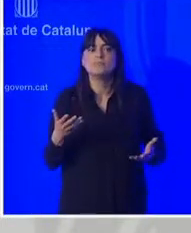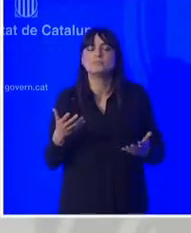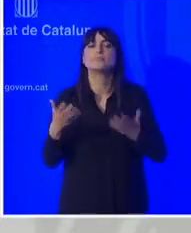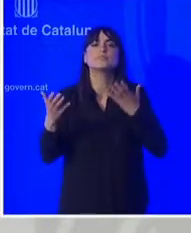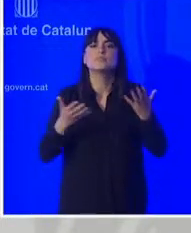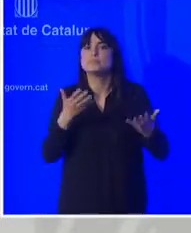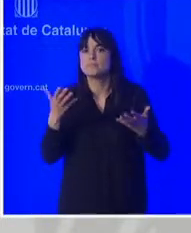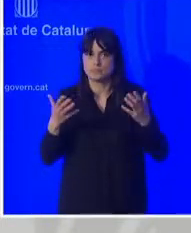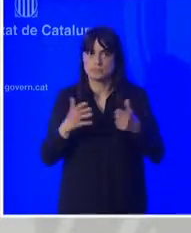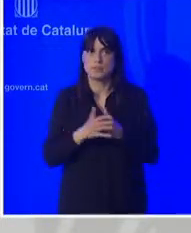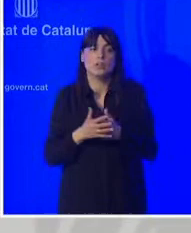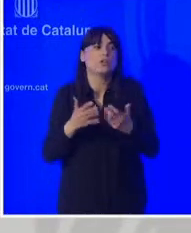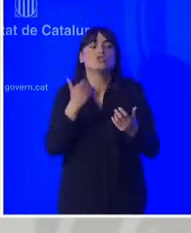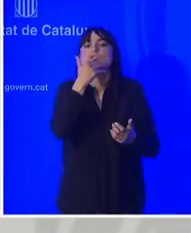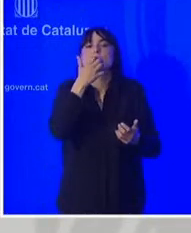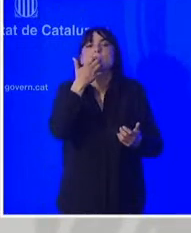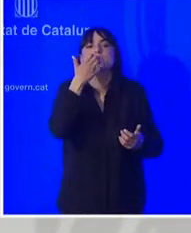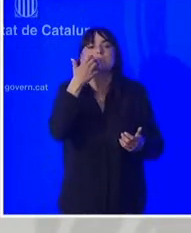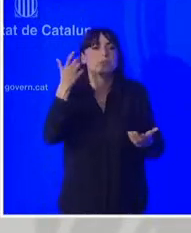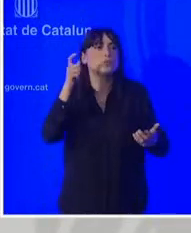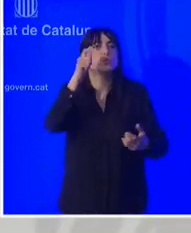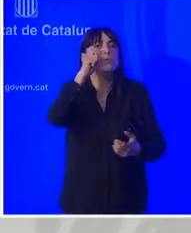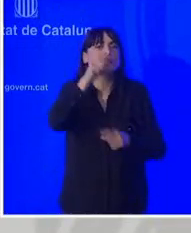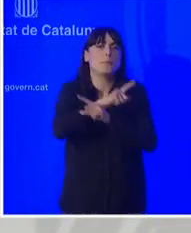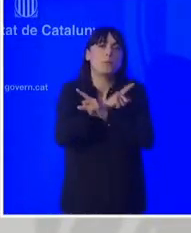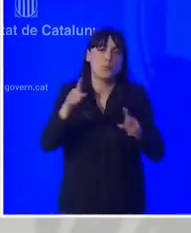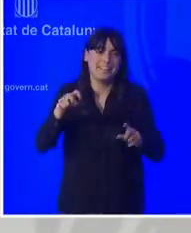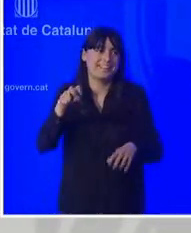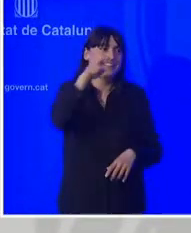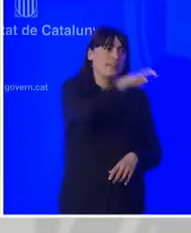mobilitat a nivell turístic o que sí pogués ser a nivell familiar